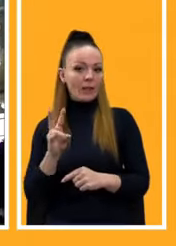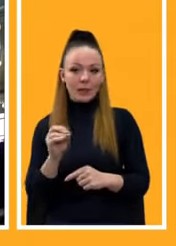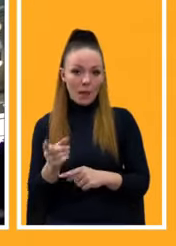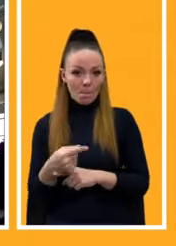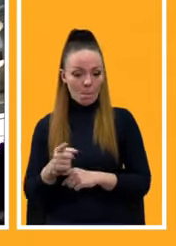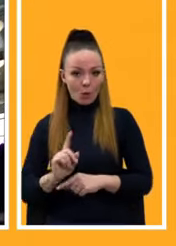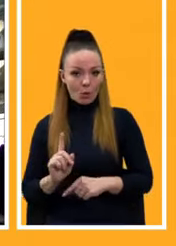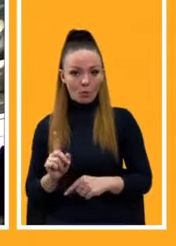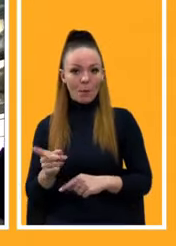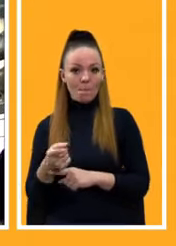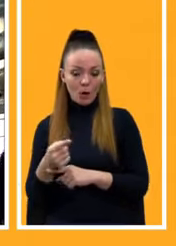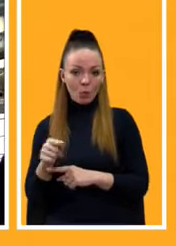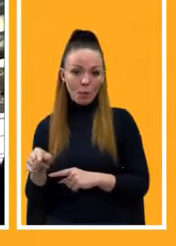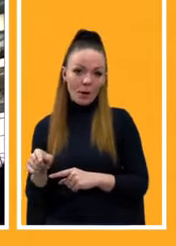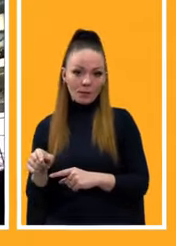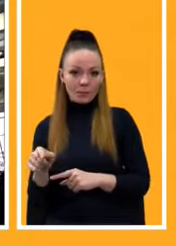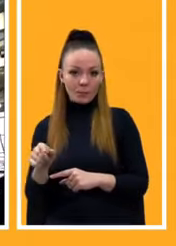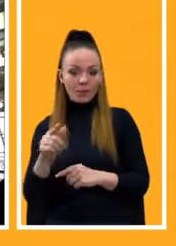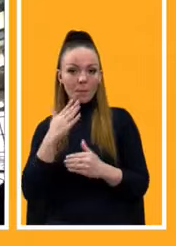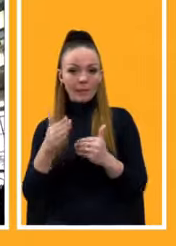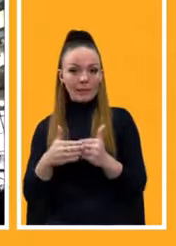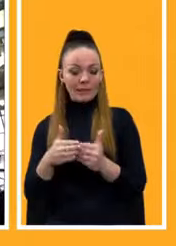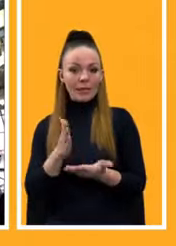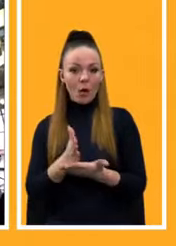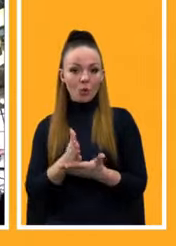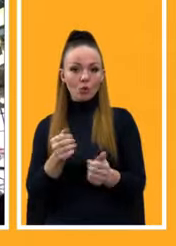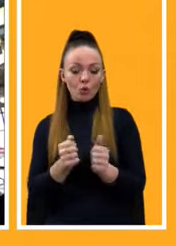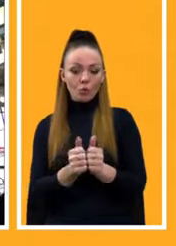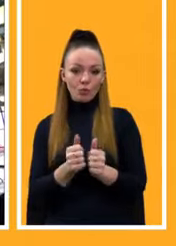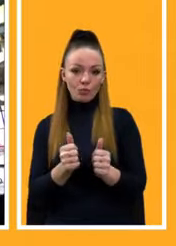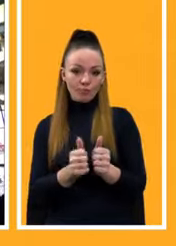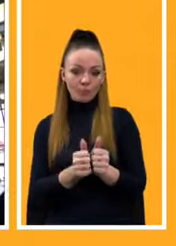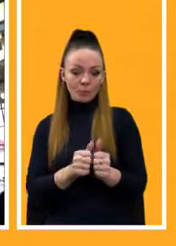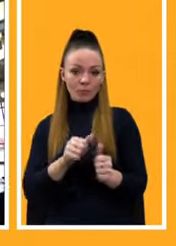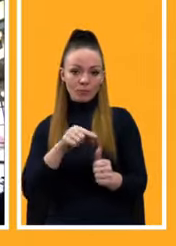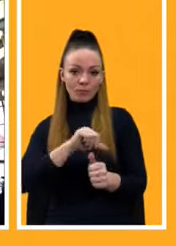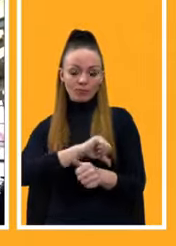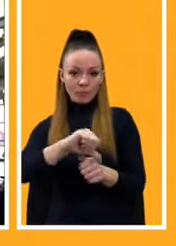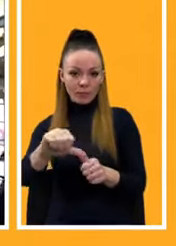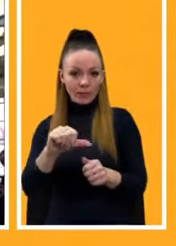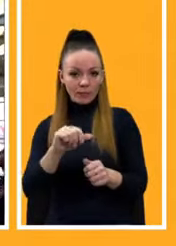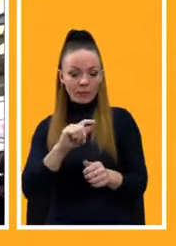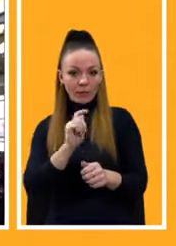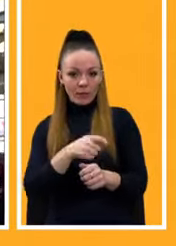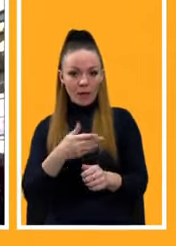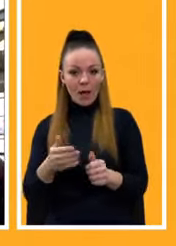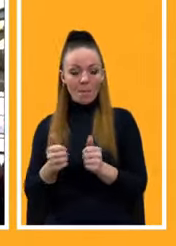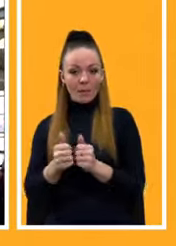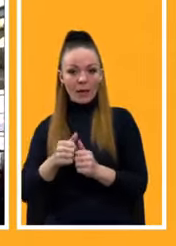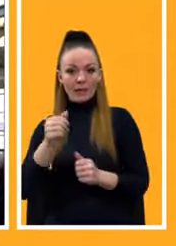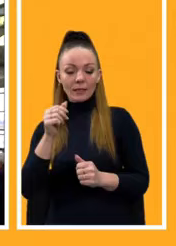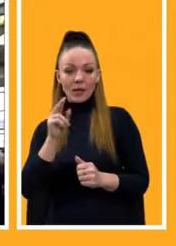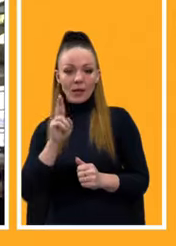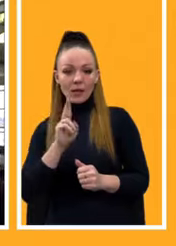тому що Маріуполь досить близько знаходиться до зони розмежування. І другий аеропорт біля міста Краматор Славянсь, тесь там.